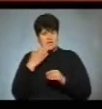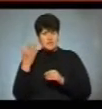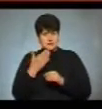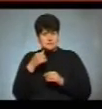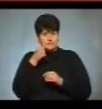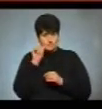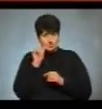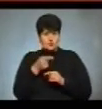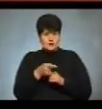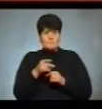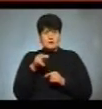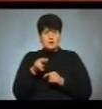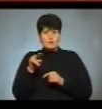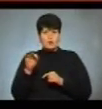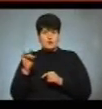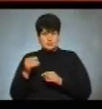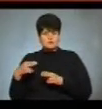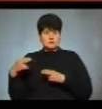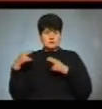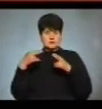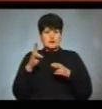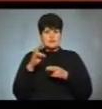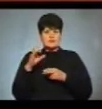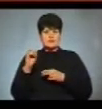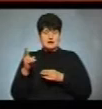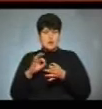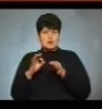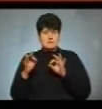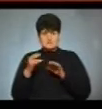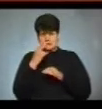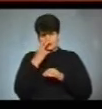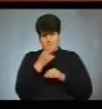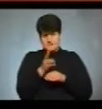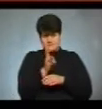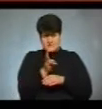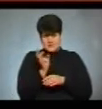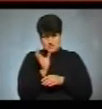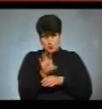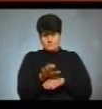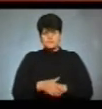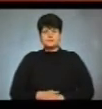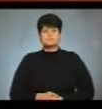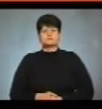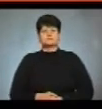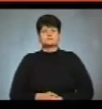зустрічі Петро Порошенко прибув на НСК Олімпійський. Дивимося відеоматеріал наших київських колег.